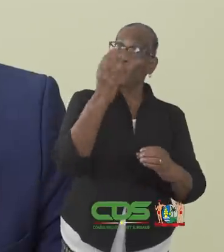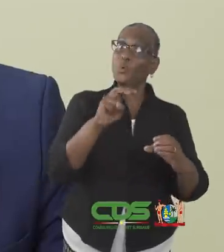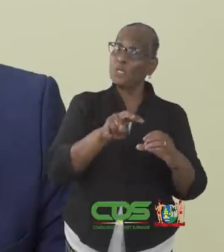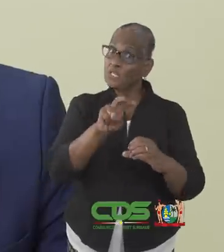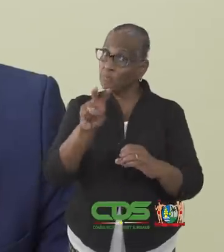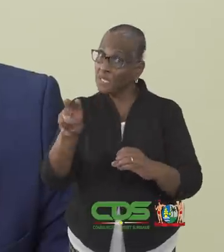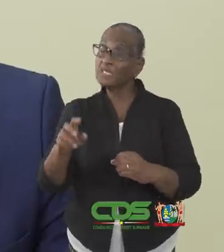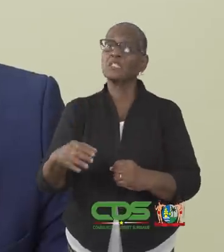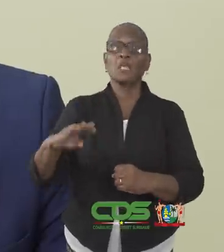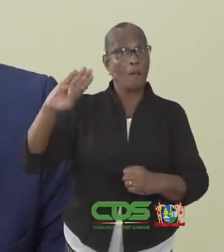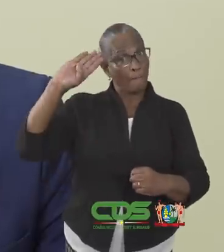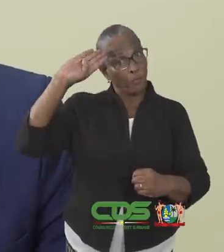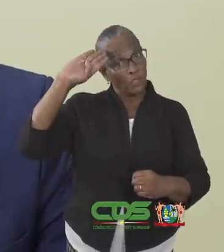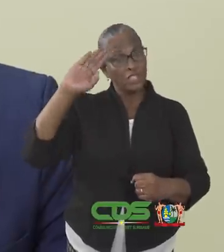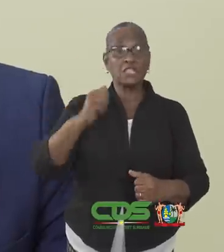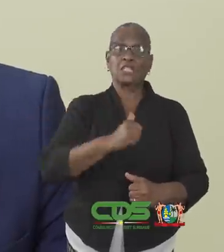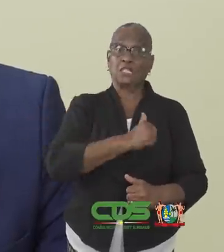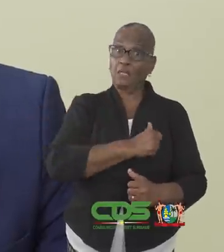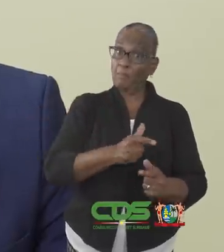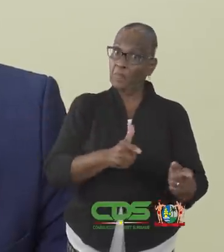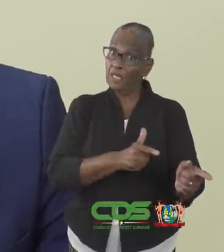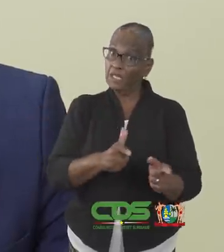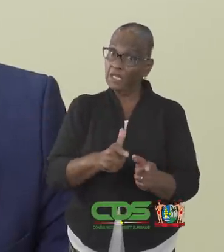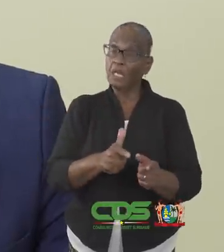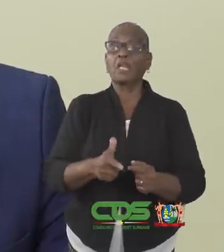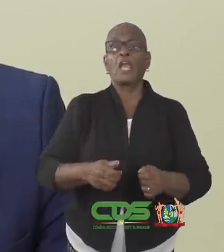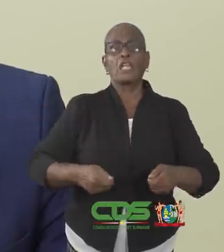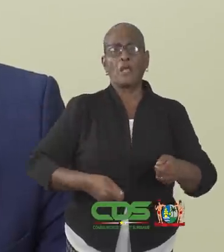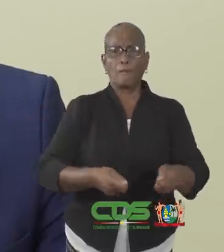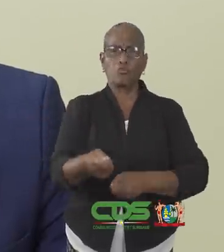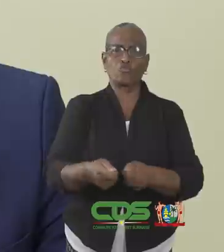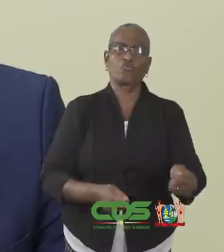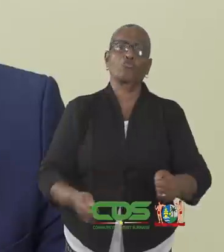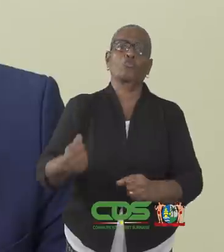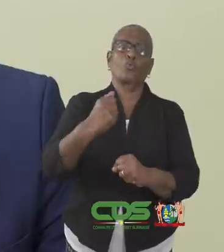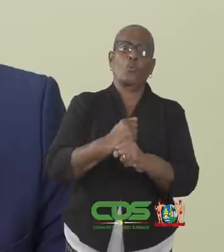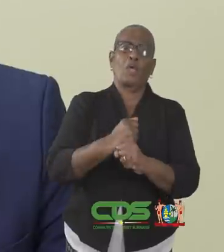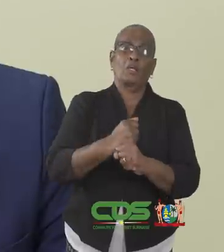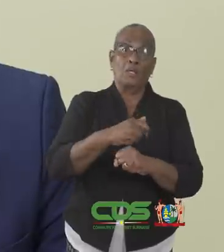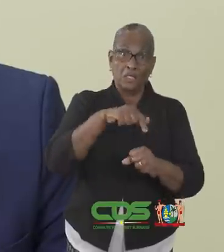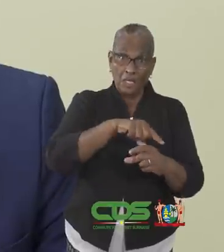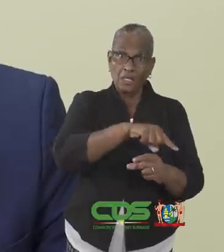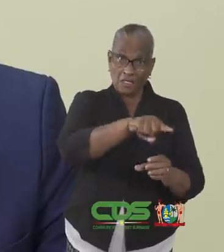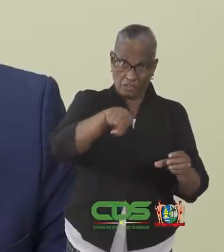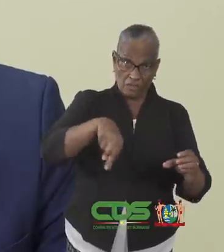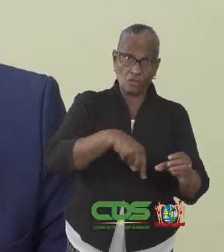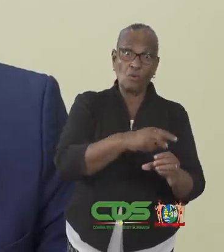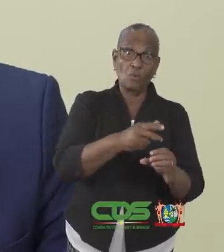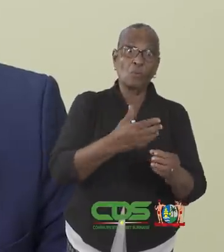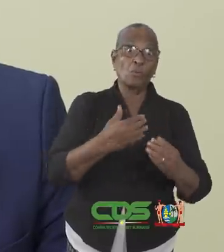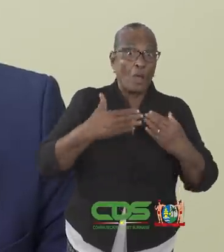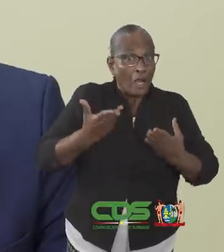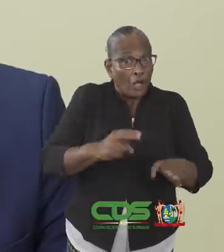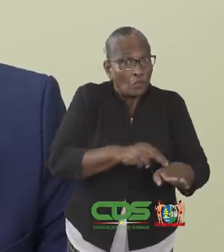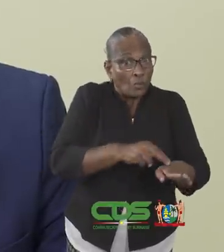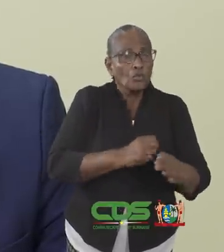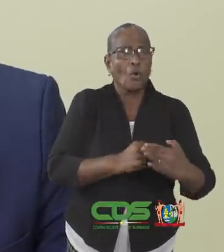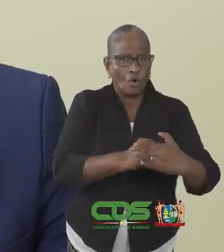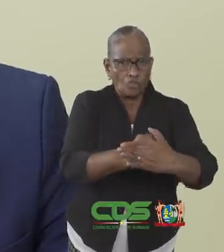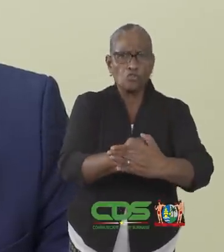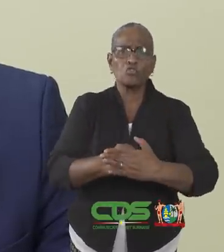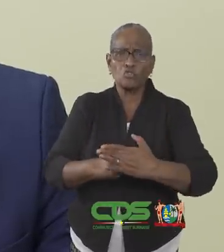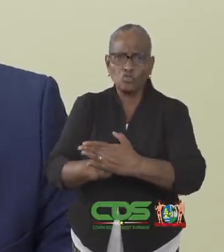milieuinspectie, de politie, de militairen en de bestuursdiensten. Deze zullen waar nodig